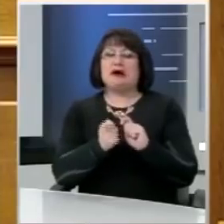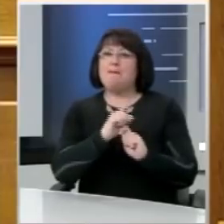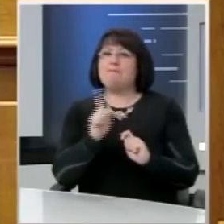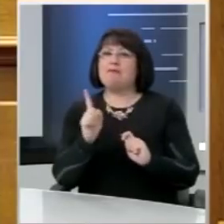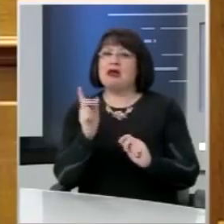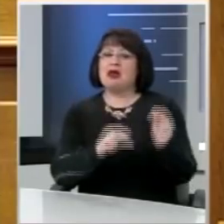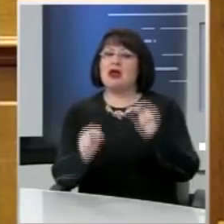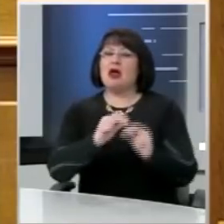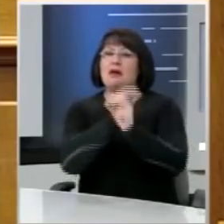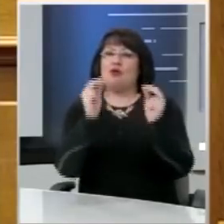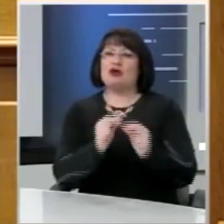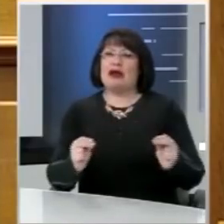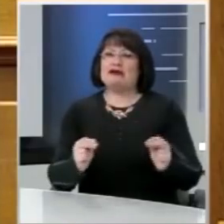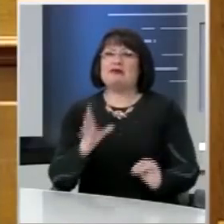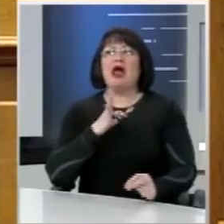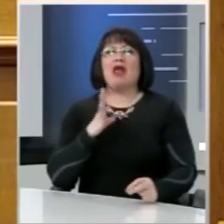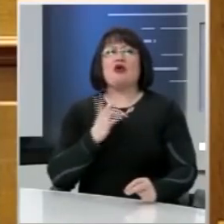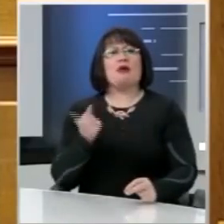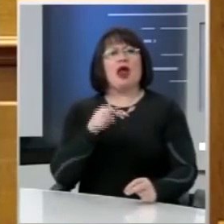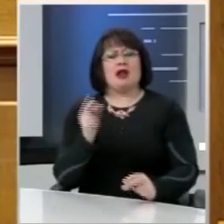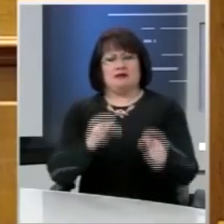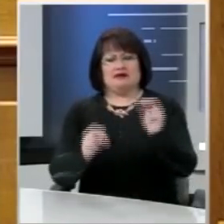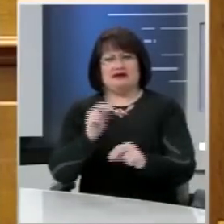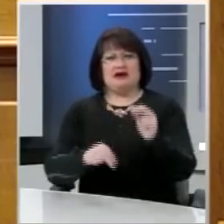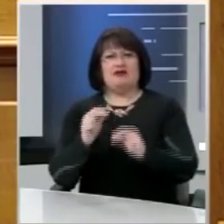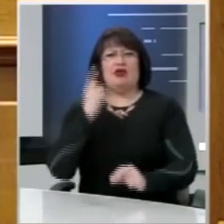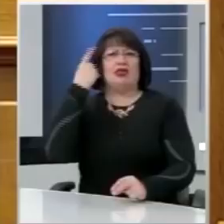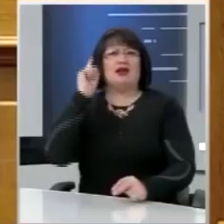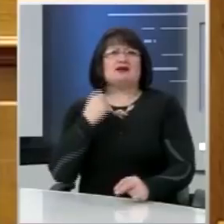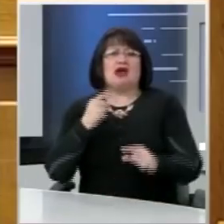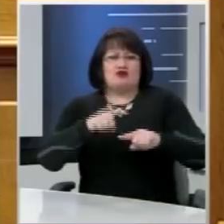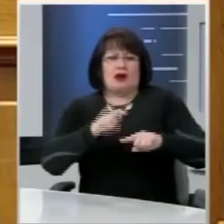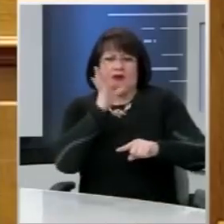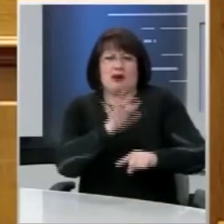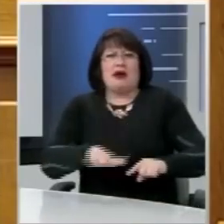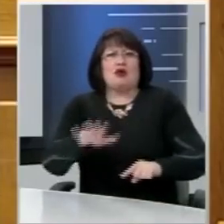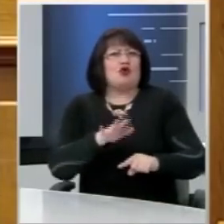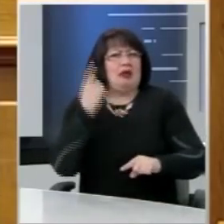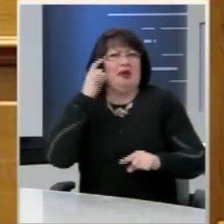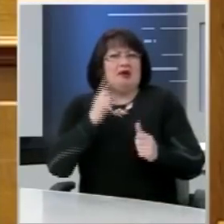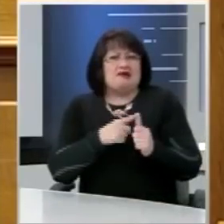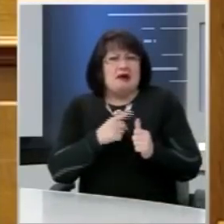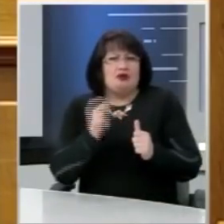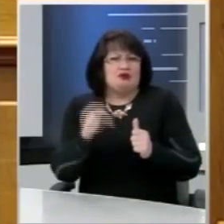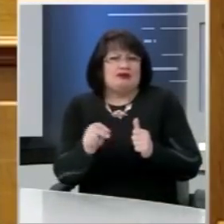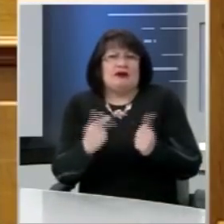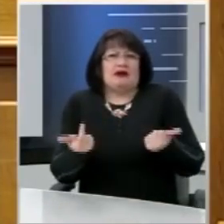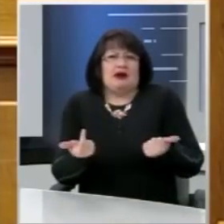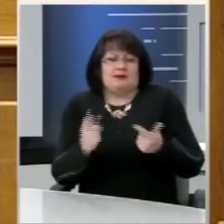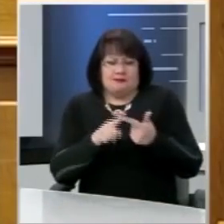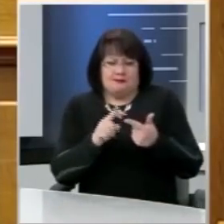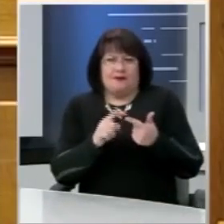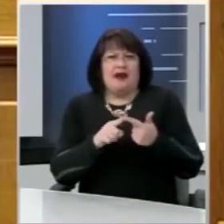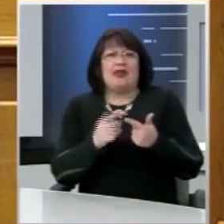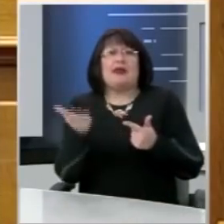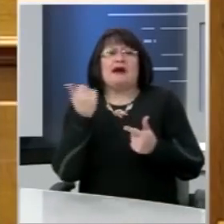με ψηφοφόρους που ενδεχομένως δεν έχουν ούτε γνώση της ελληνικής πραγματικότητας ούτε έχουν πραγματικούς